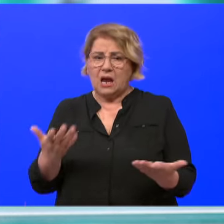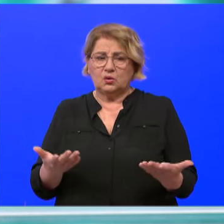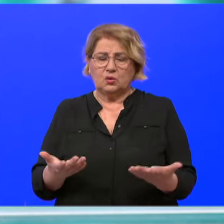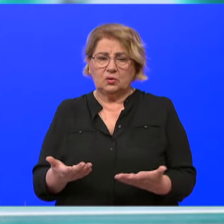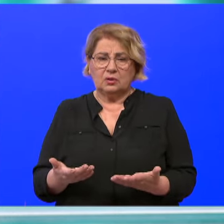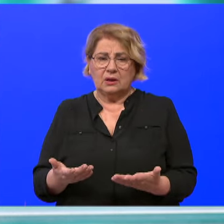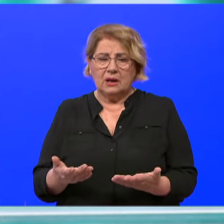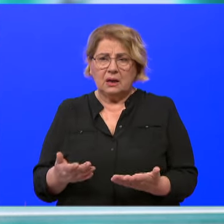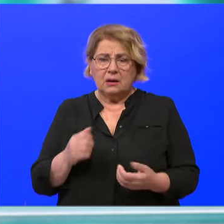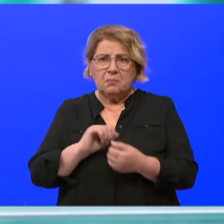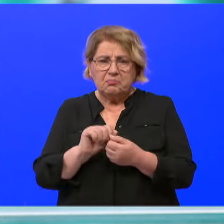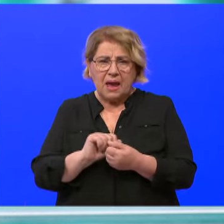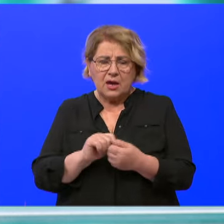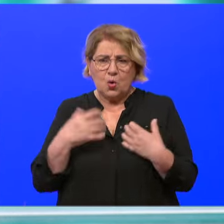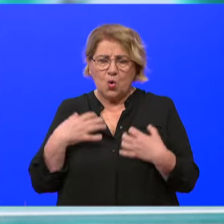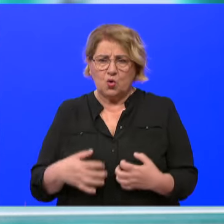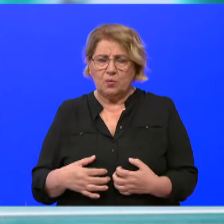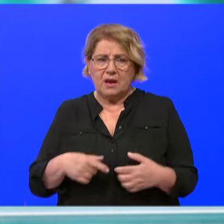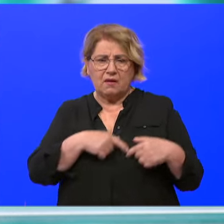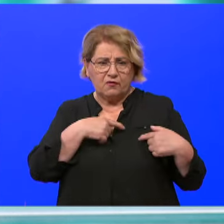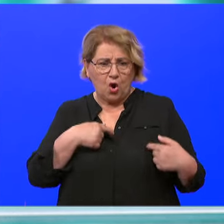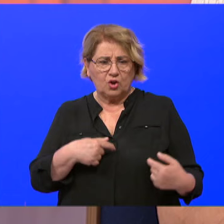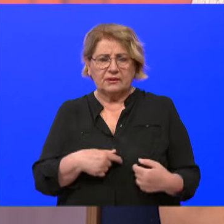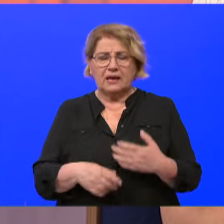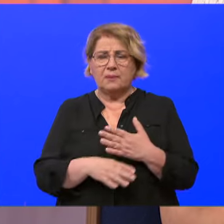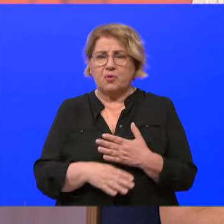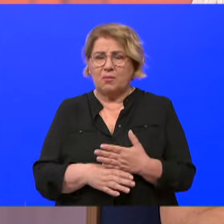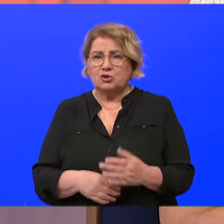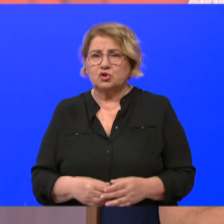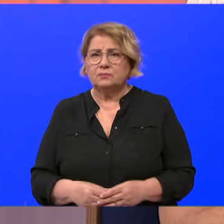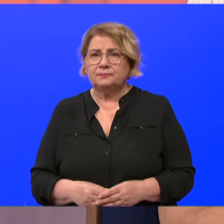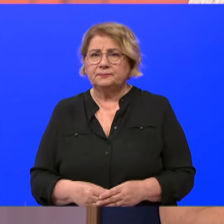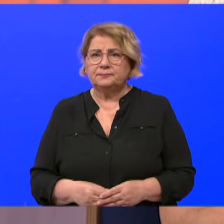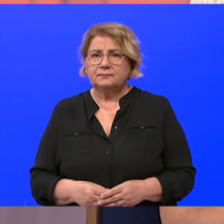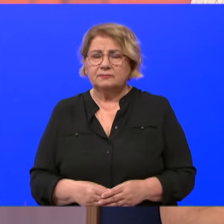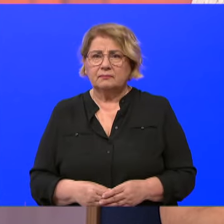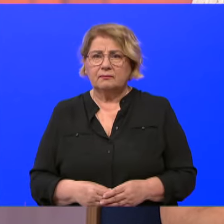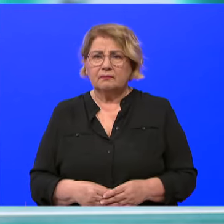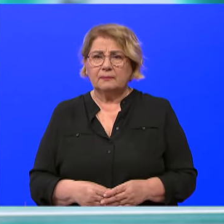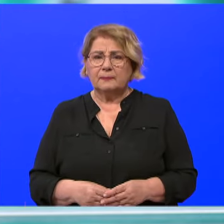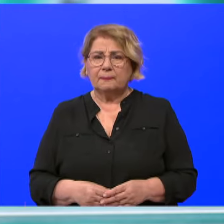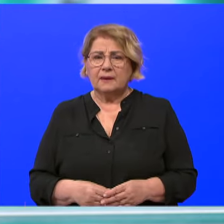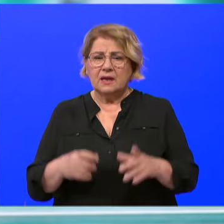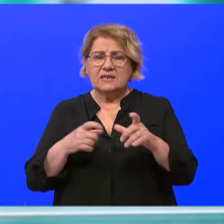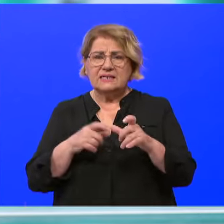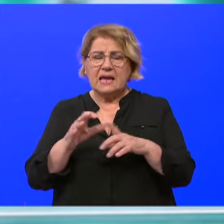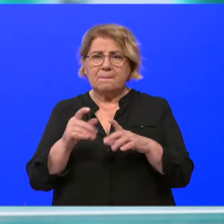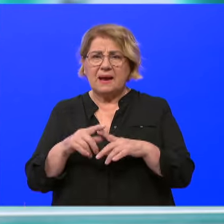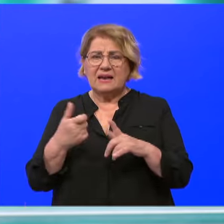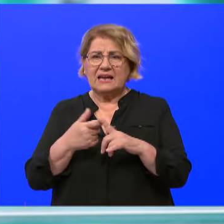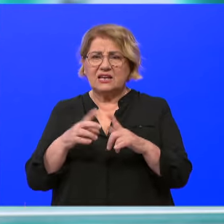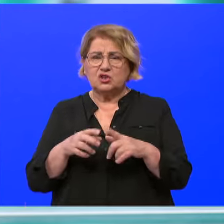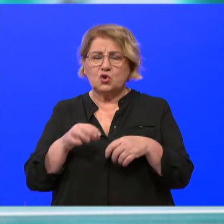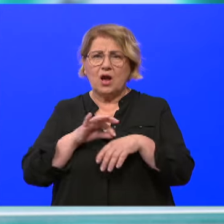peru rublje, posjeću u bolnici. Ovaj je Stjepan Kelčić, ovaj koji